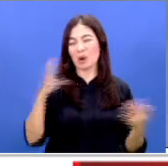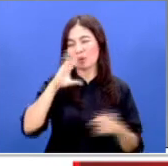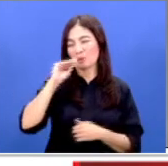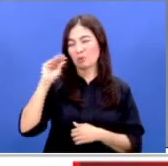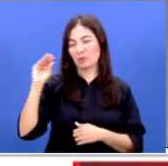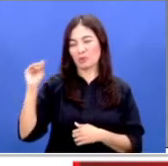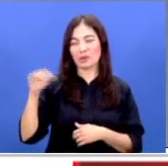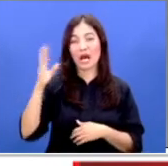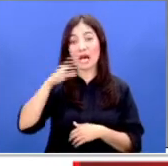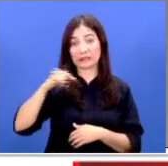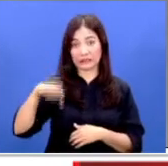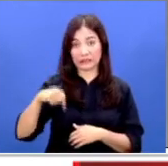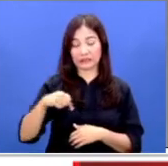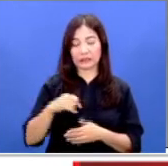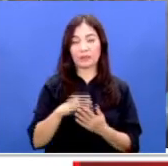hari terakhir ini, Didi?